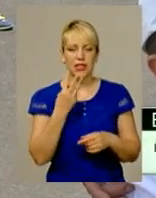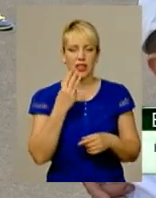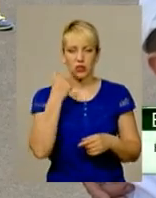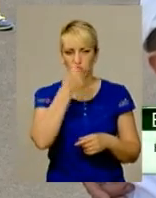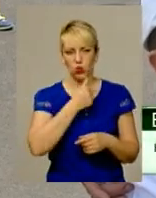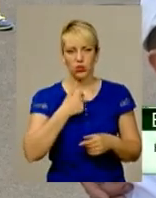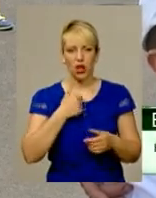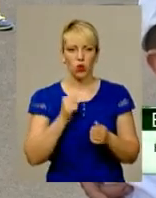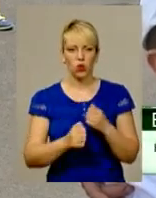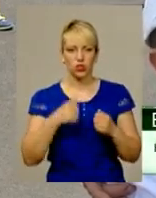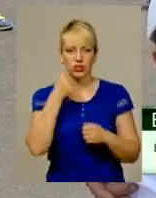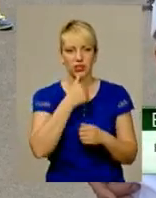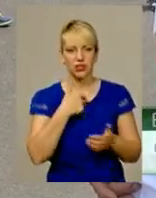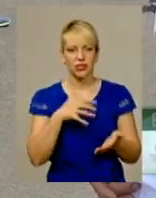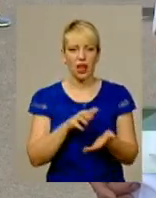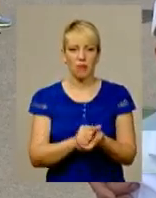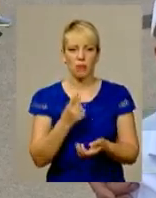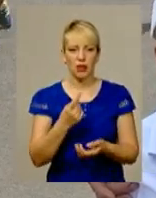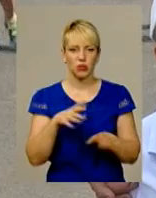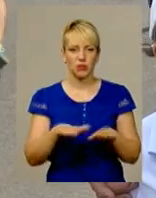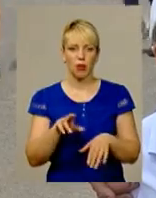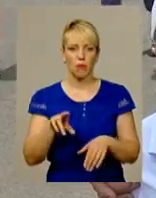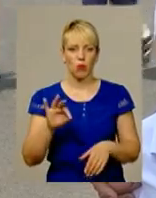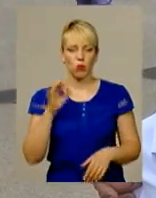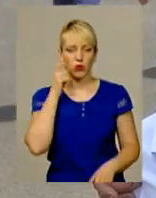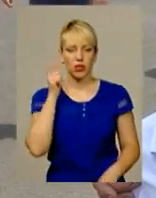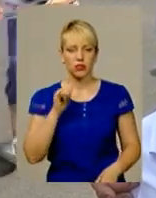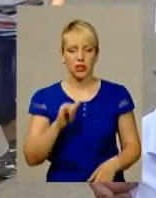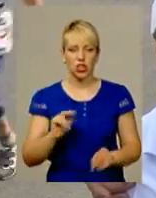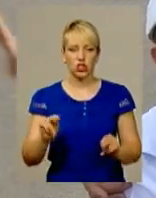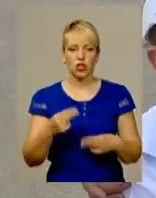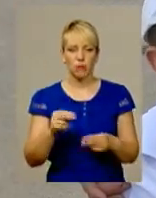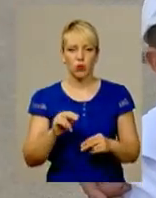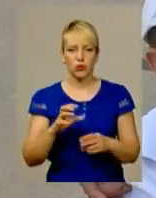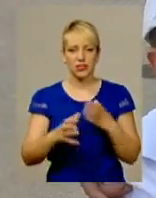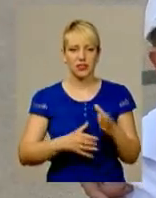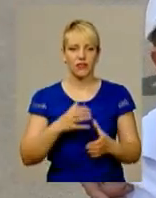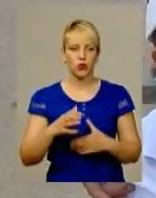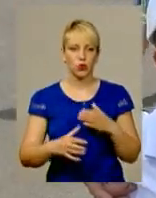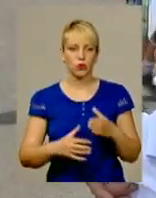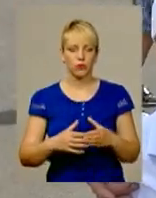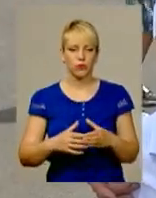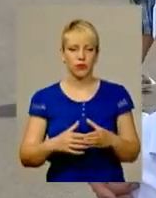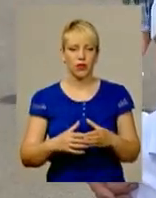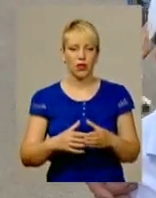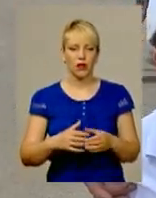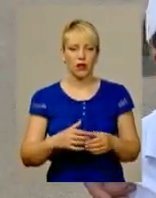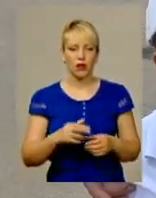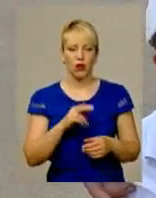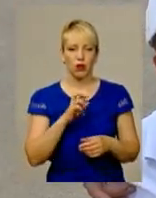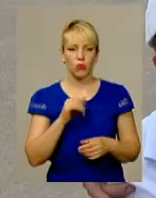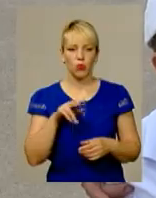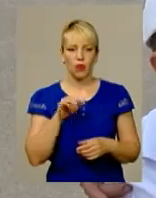року я кожен рік займаю перші місця по Україні. І чемпіон світу в Будапешті в